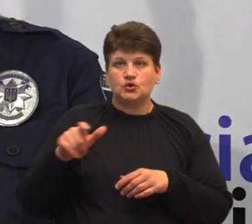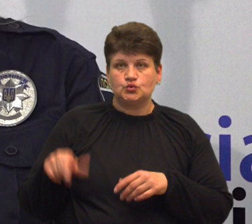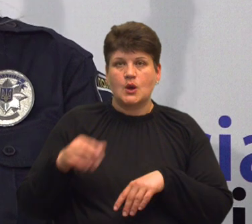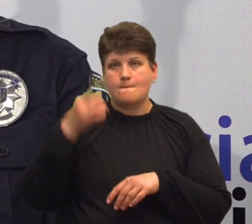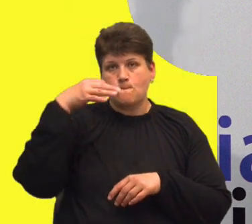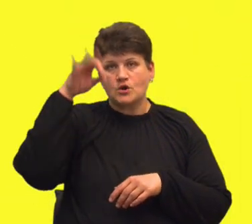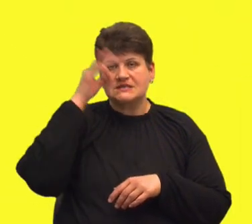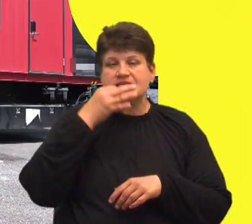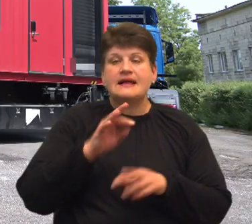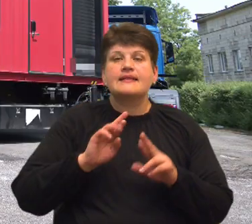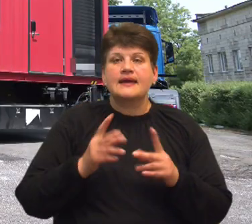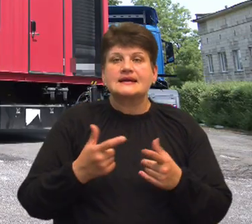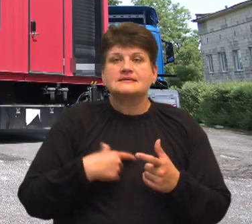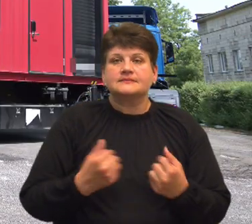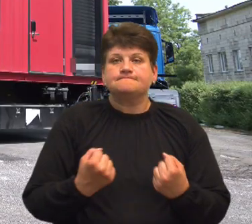шахраїв.